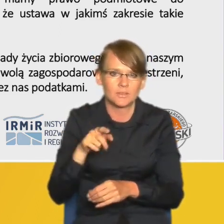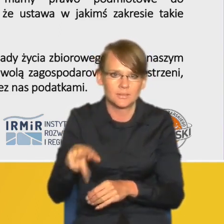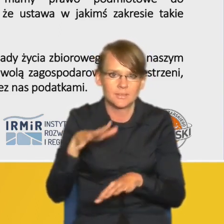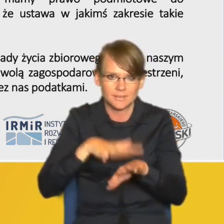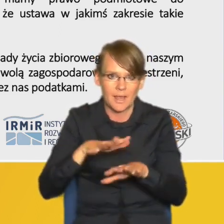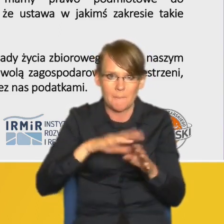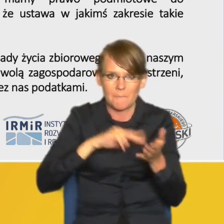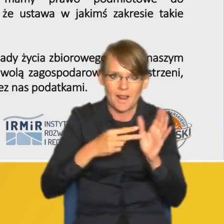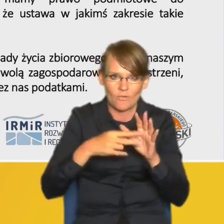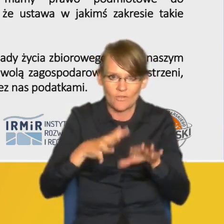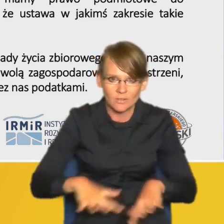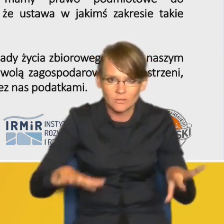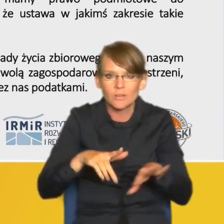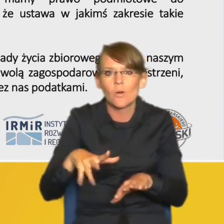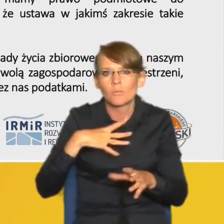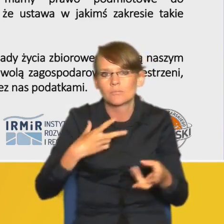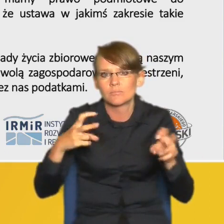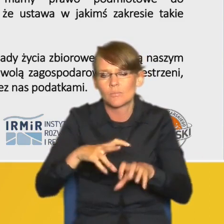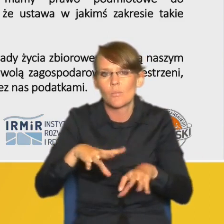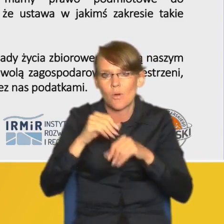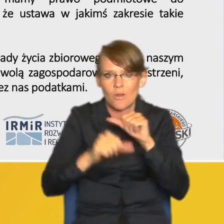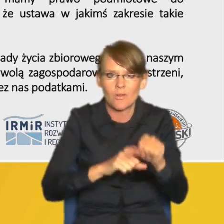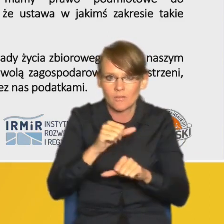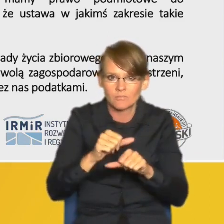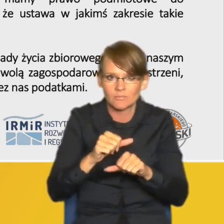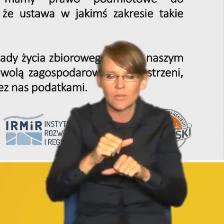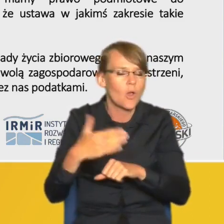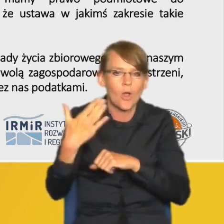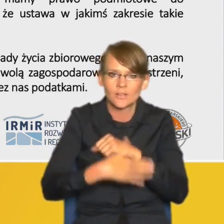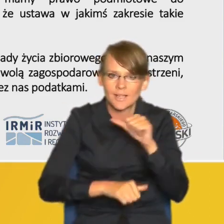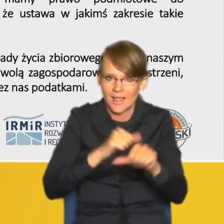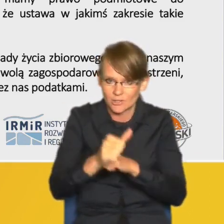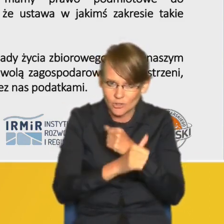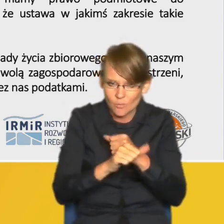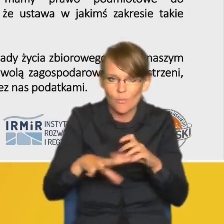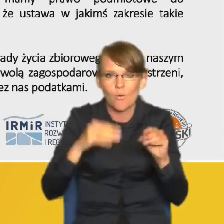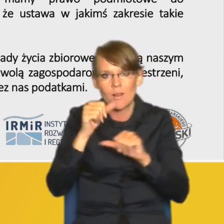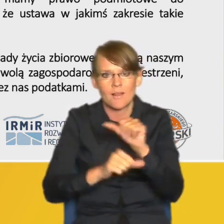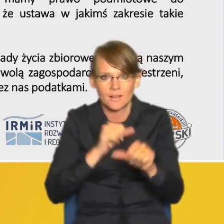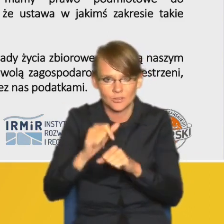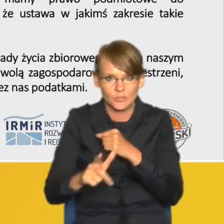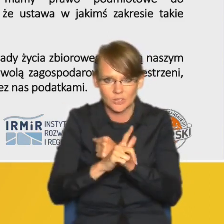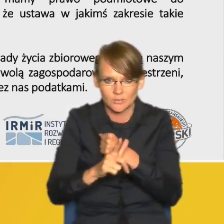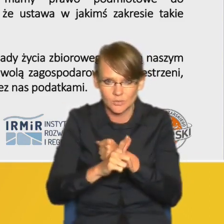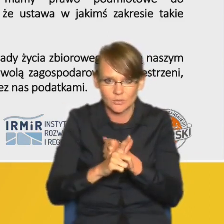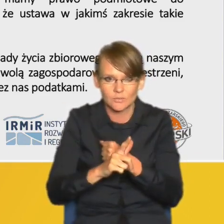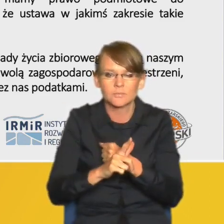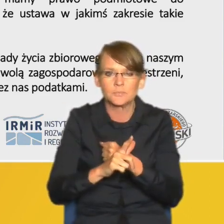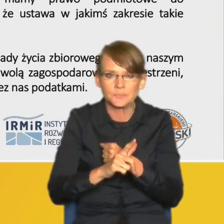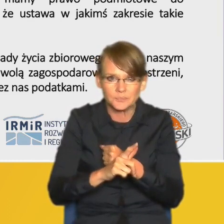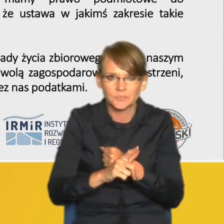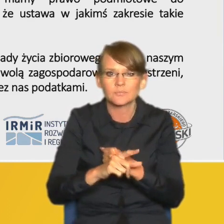na początku lat 60 w końcu lat 60 i początku lat 70 który